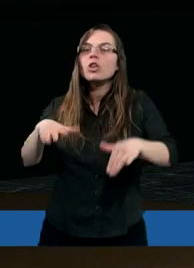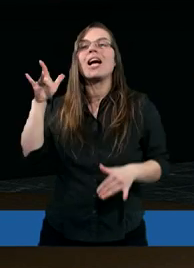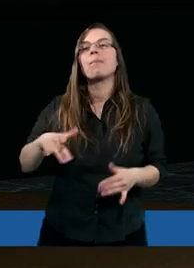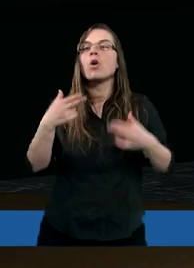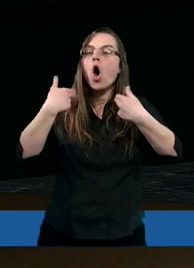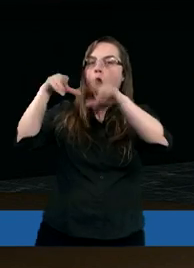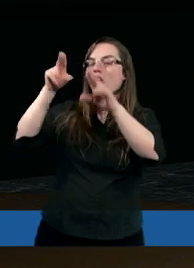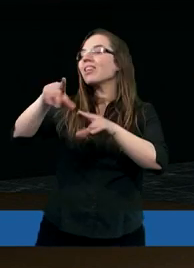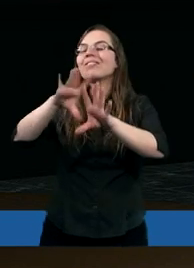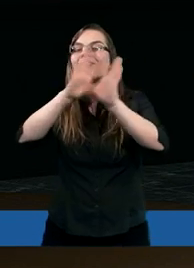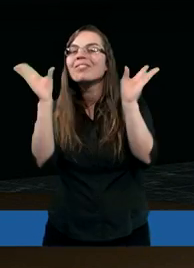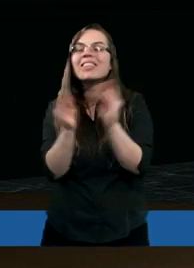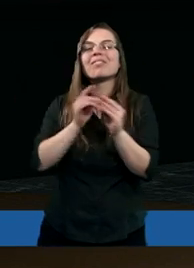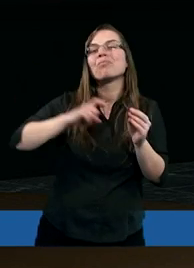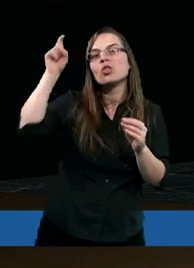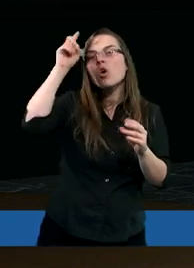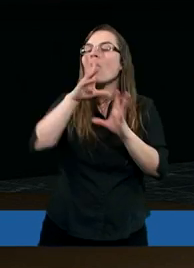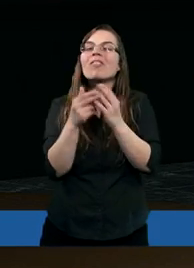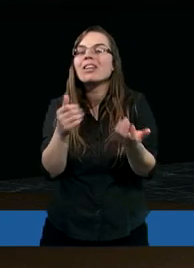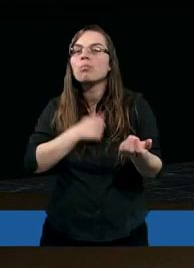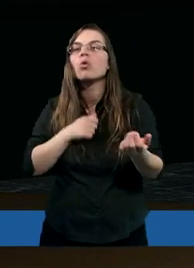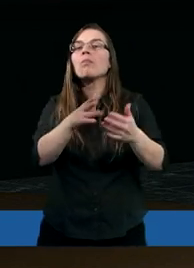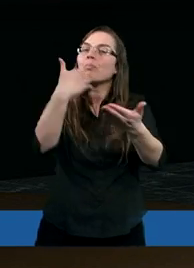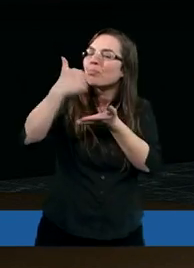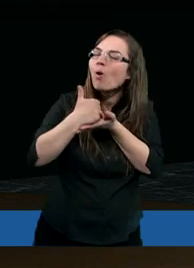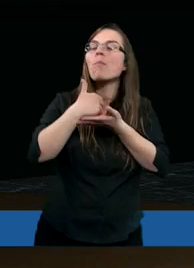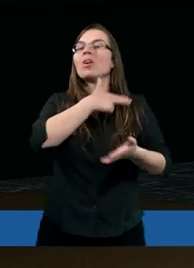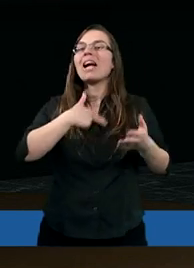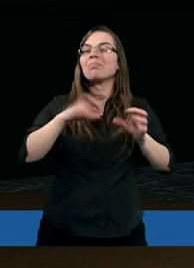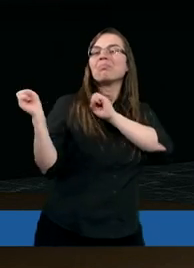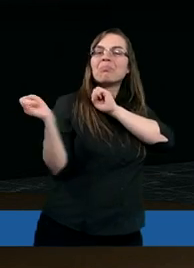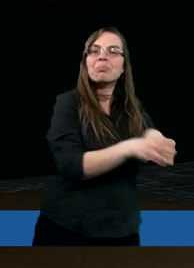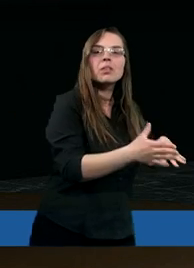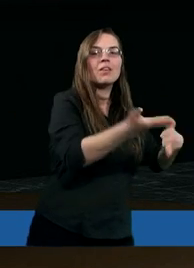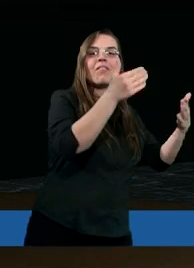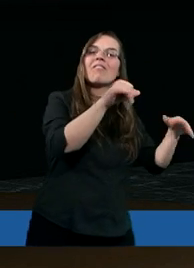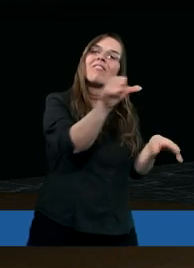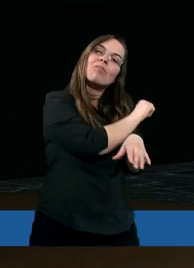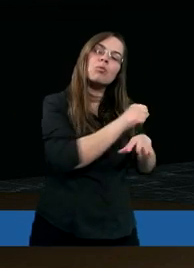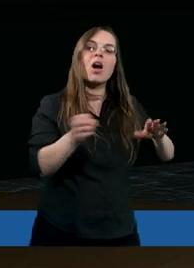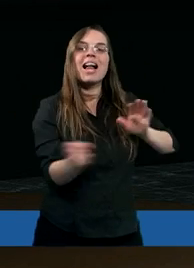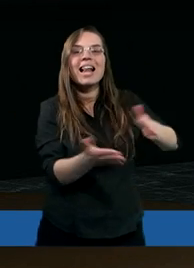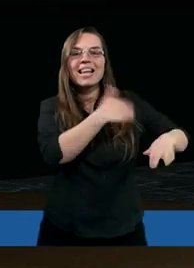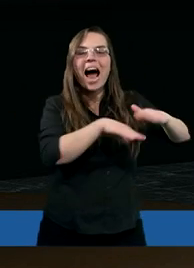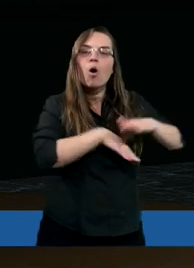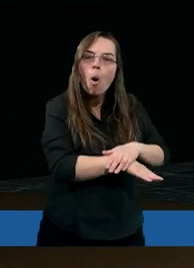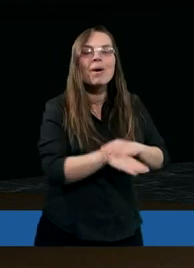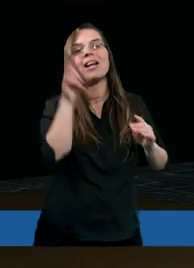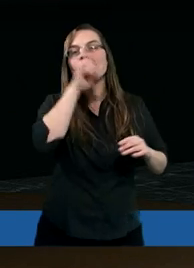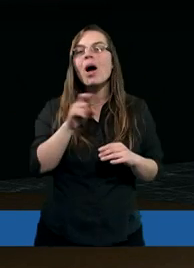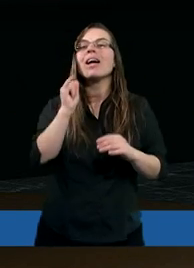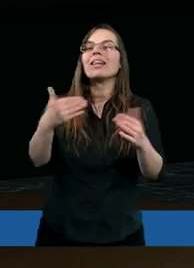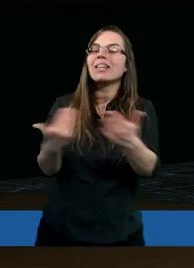oddać to wszystko, co jest złe i pomóż nam, Panie, to faktycznie porzucić i w całości się Tobie